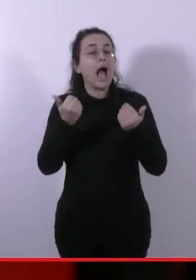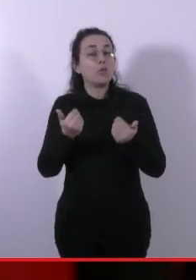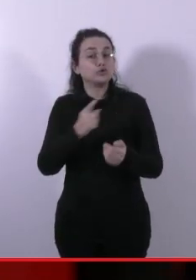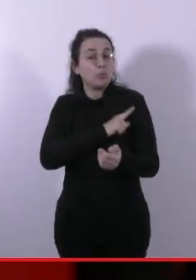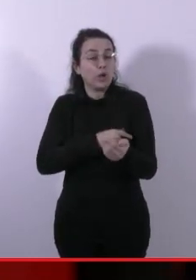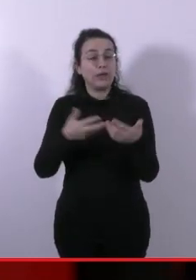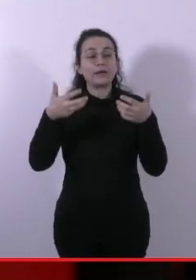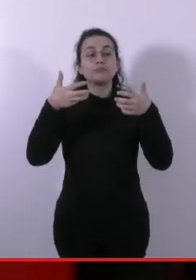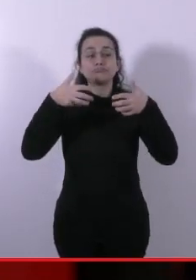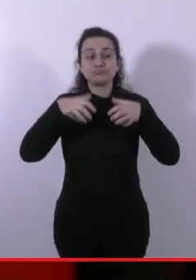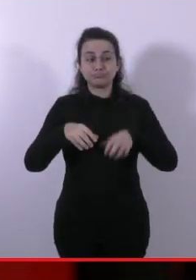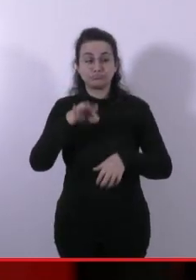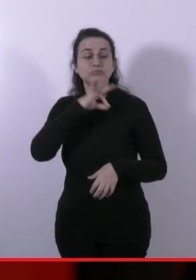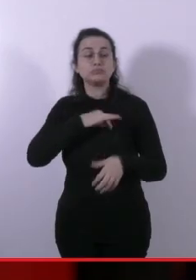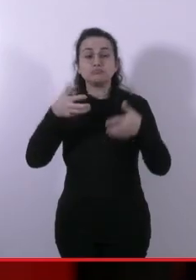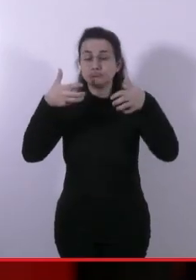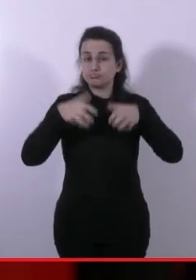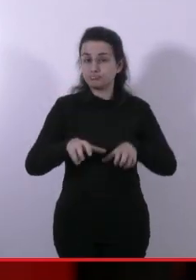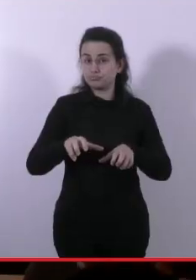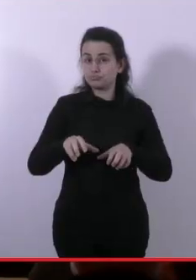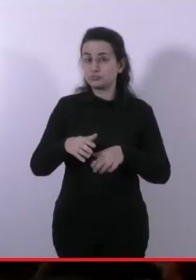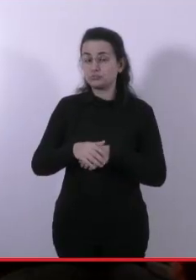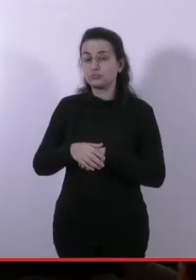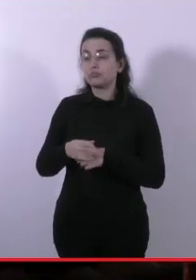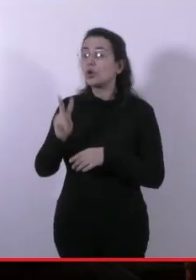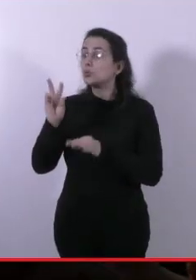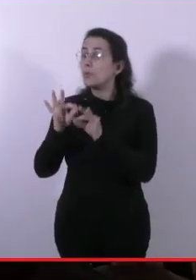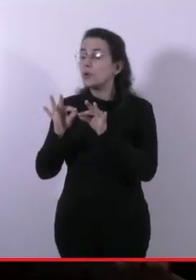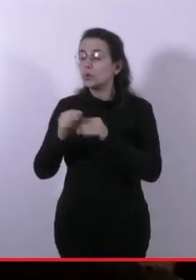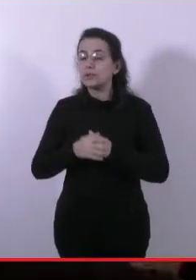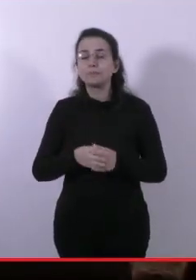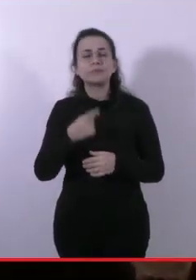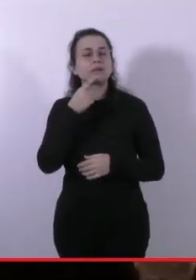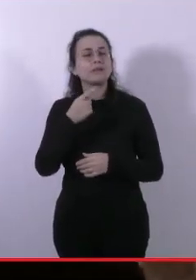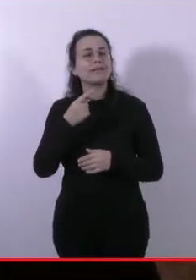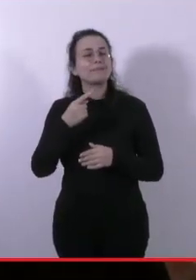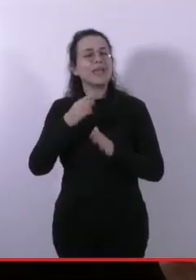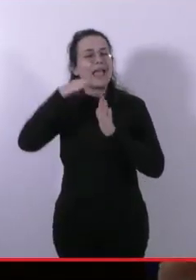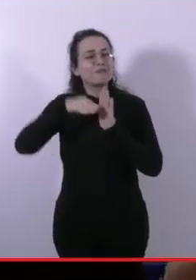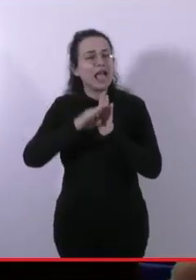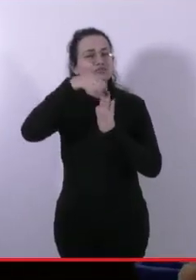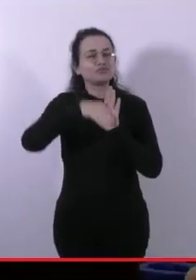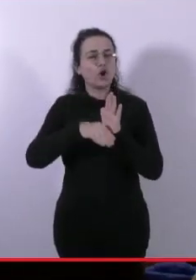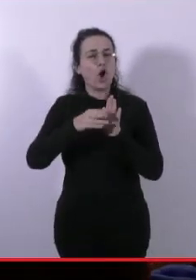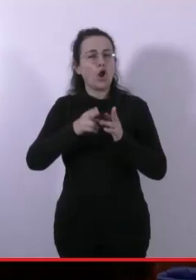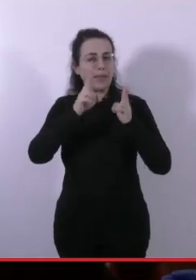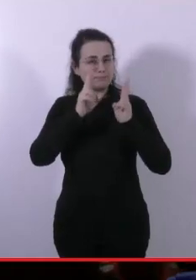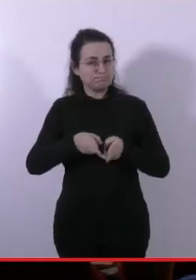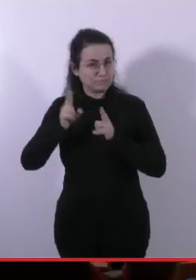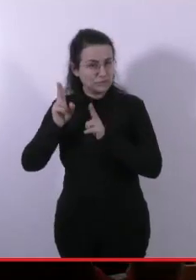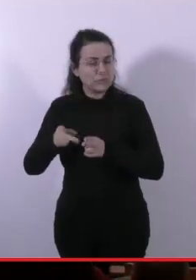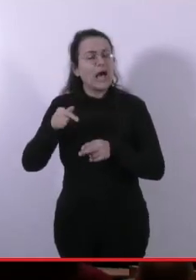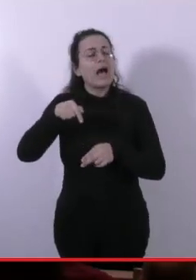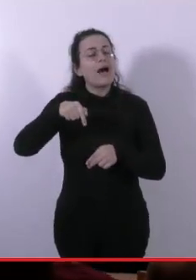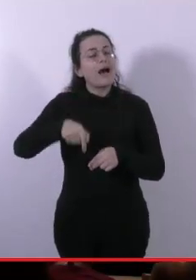in questo paese c'era la scala mobile, fu tolta perché si disse che alimentava l'inflazione. A distanza di 30 anni noi abbiamo i